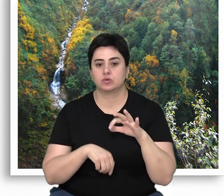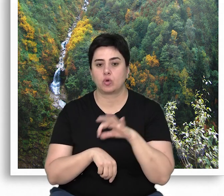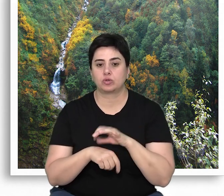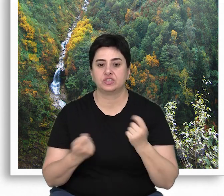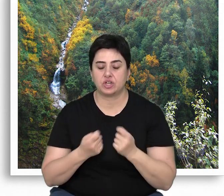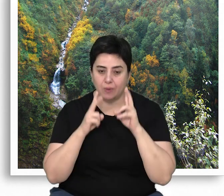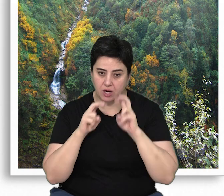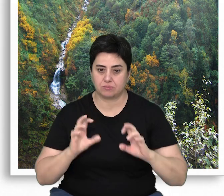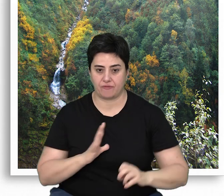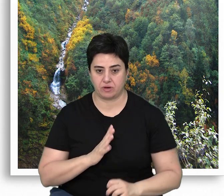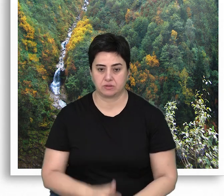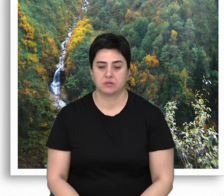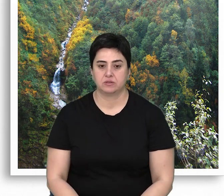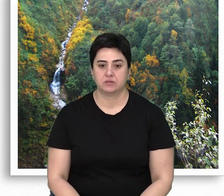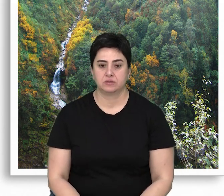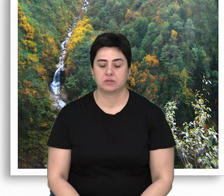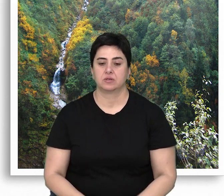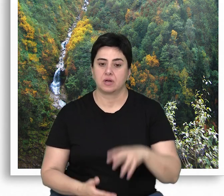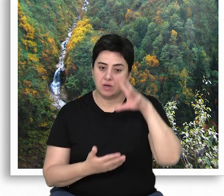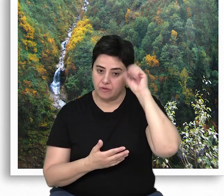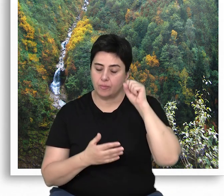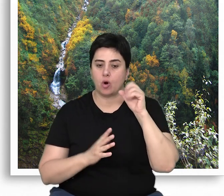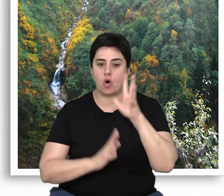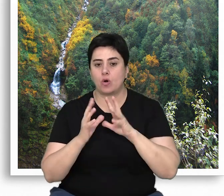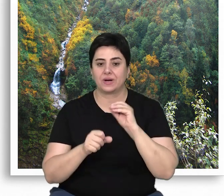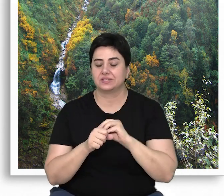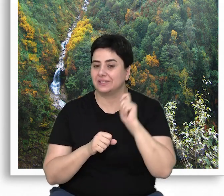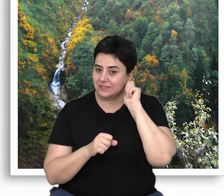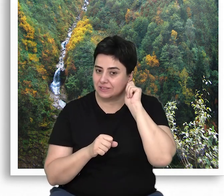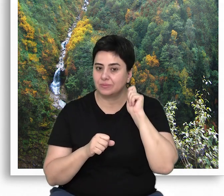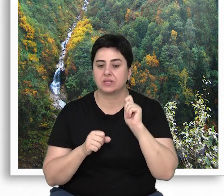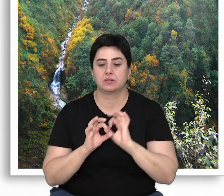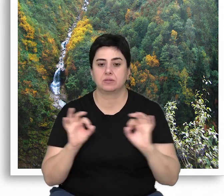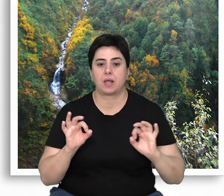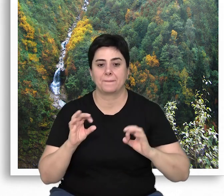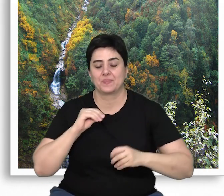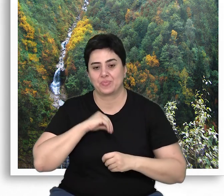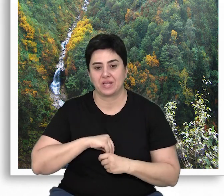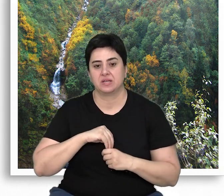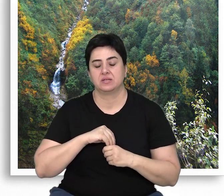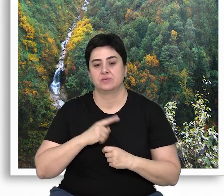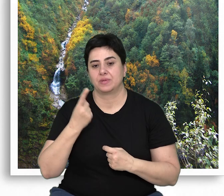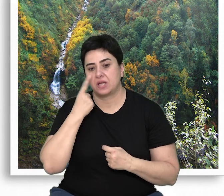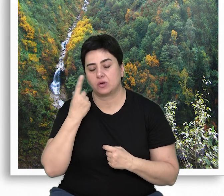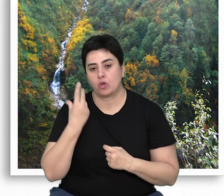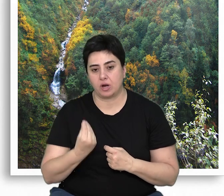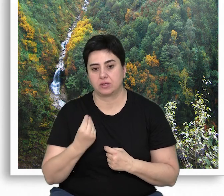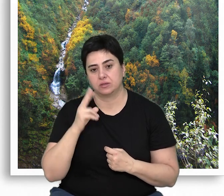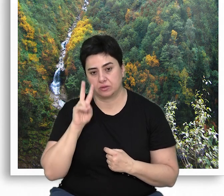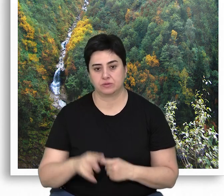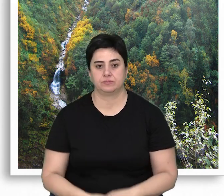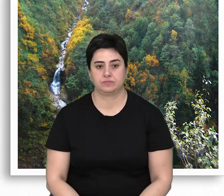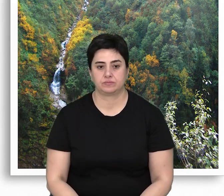çalışması tamamlanmıştır. Bu durum, kavramın ormancılık disiplininde tamamen içselleştirildiğinin bir kanıtı